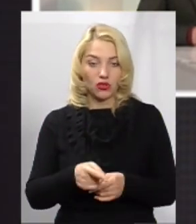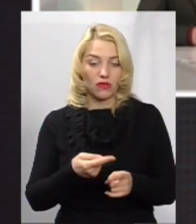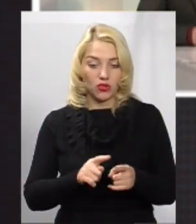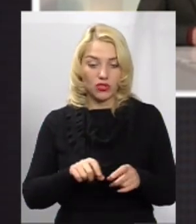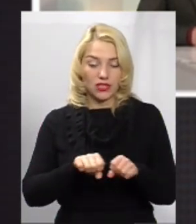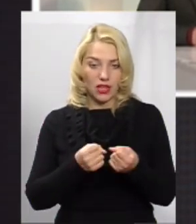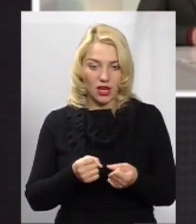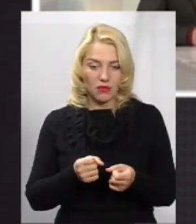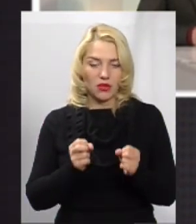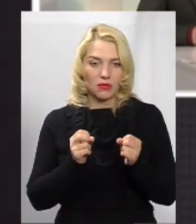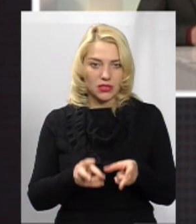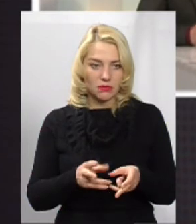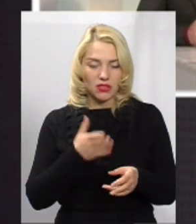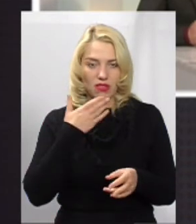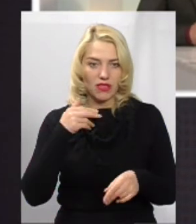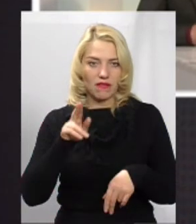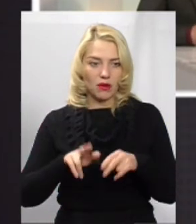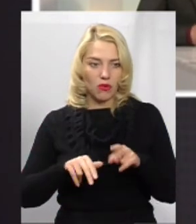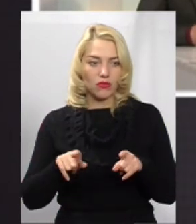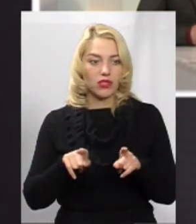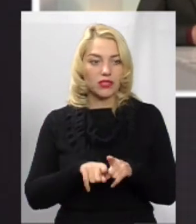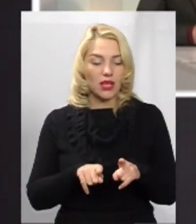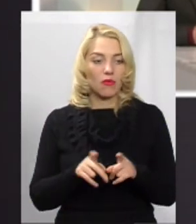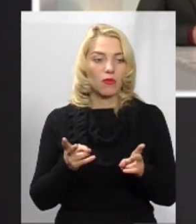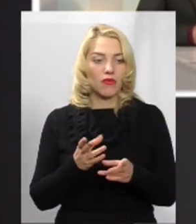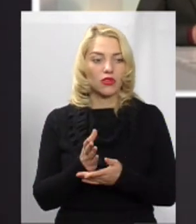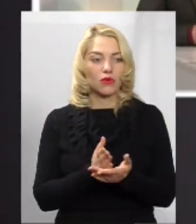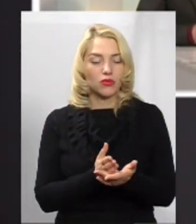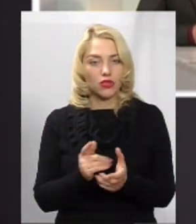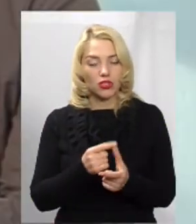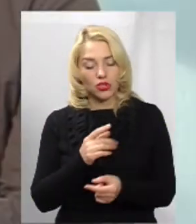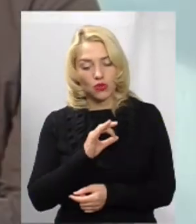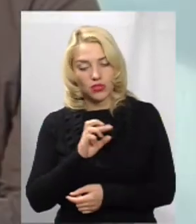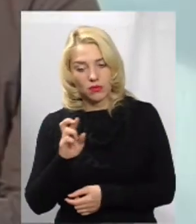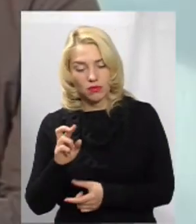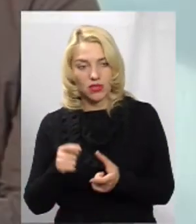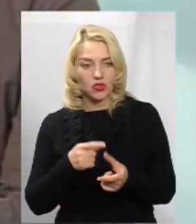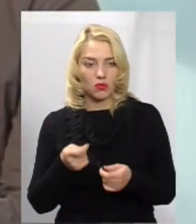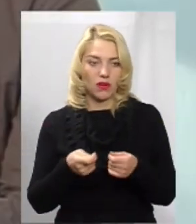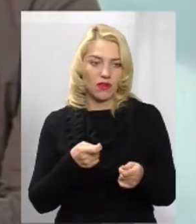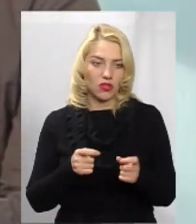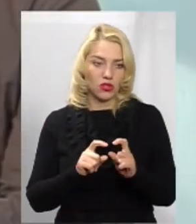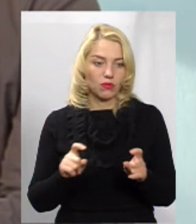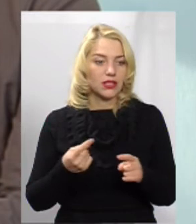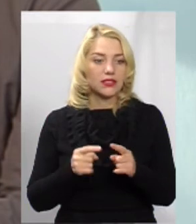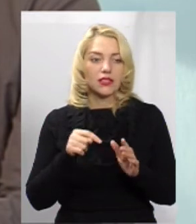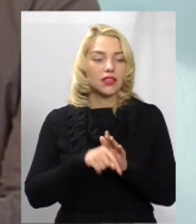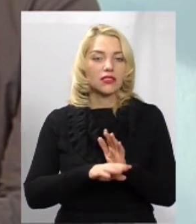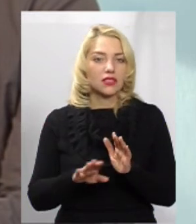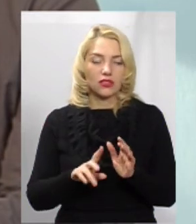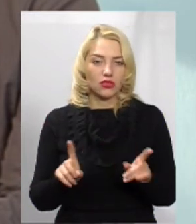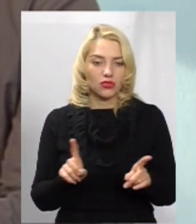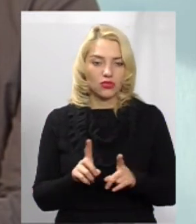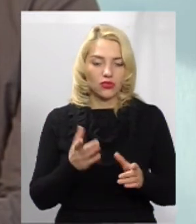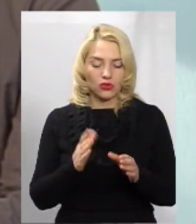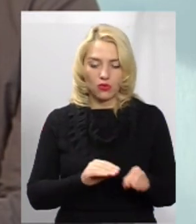якщо воно небезпечне, якщо воно не фарбоване, його так само має обслуговувати чи то ОСВБ, чи то управляюча компанія. Це не означає, що якщо